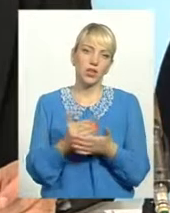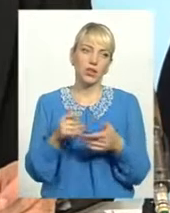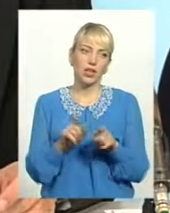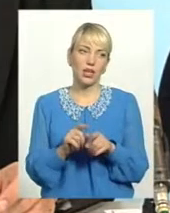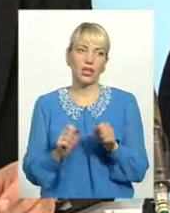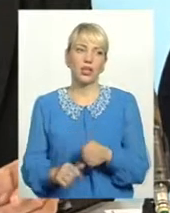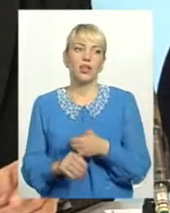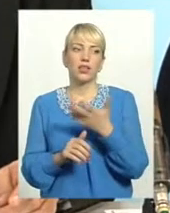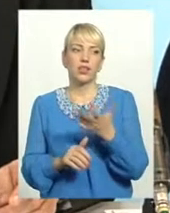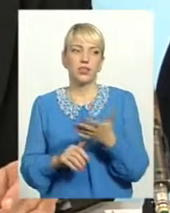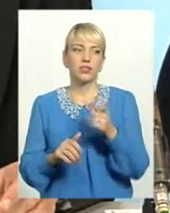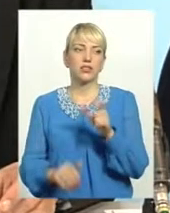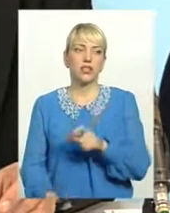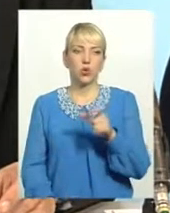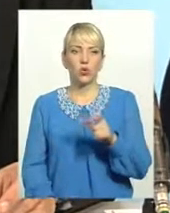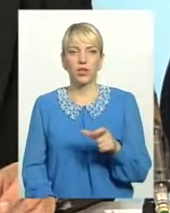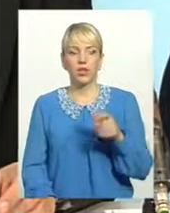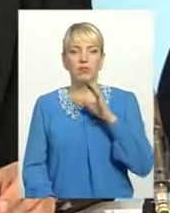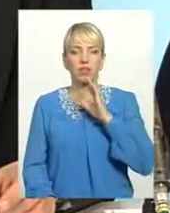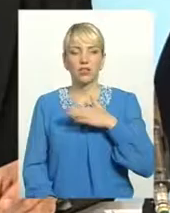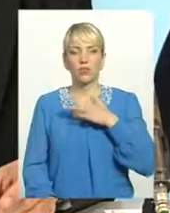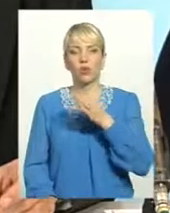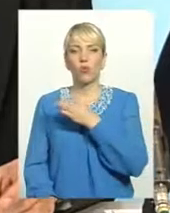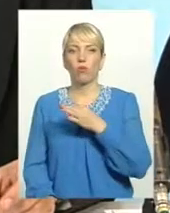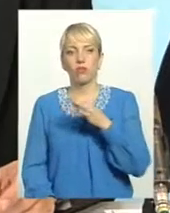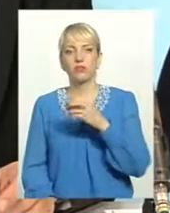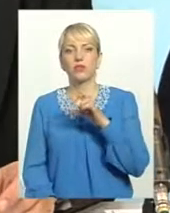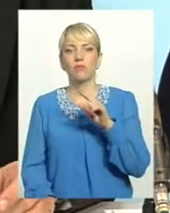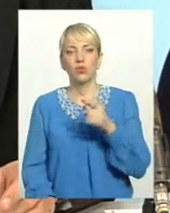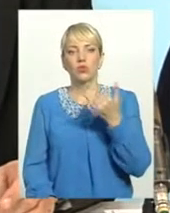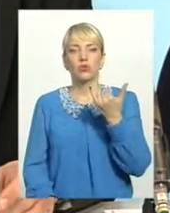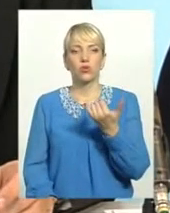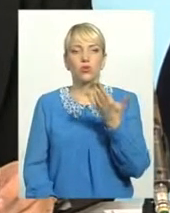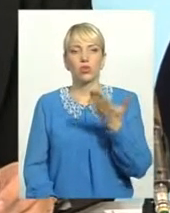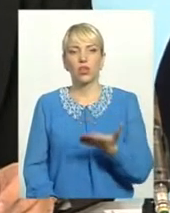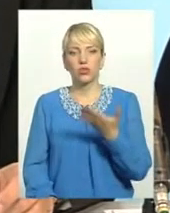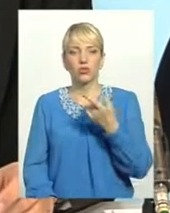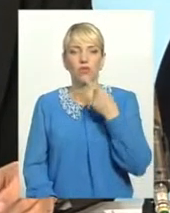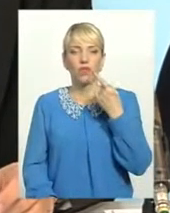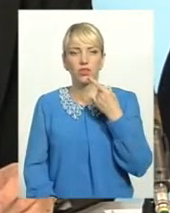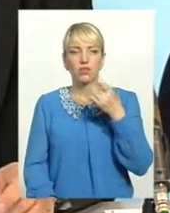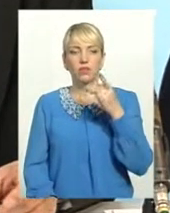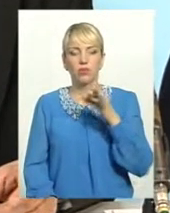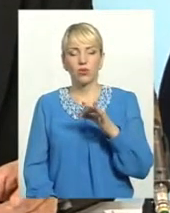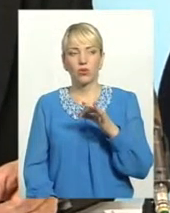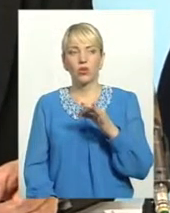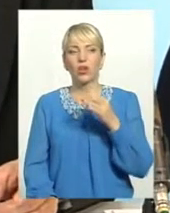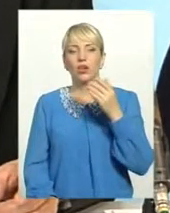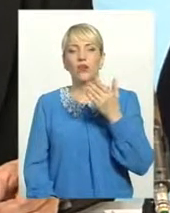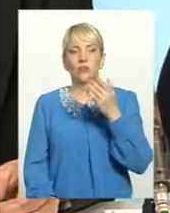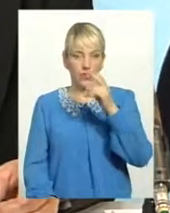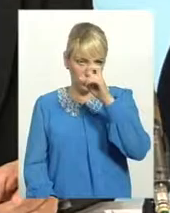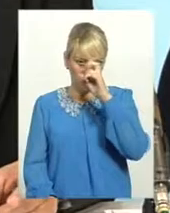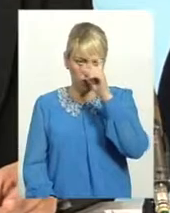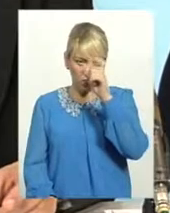така кількість громадян нашої області. Бо сьогодні, якщо говорити, коли набуває громадянин нашої